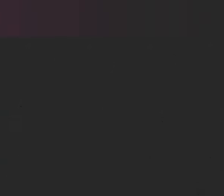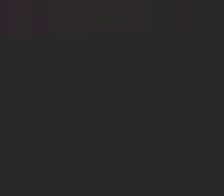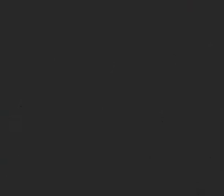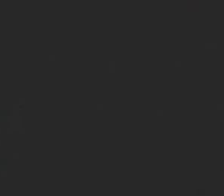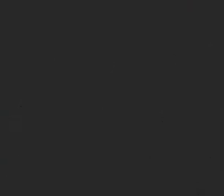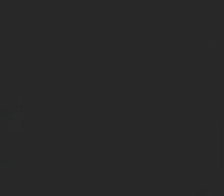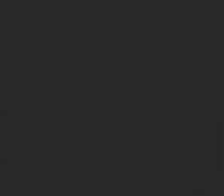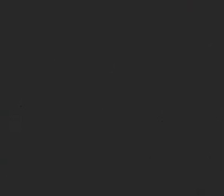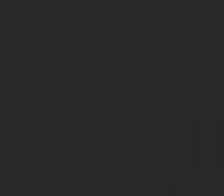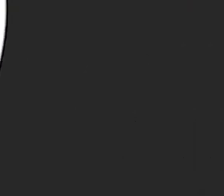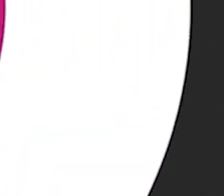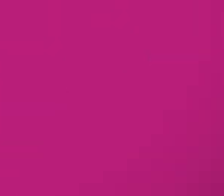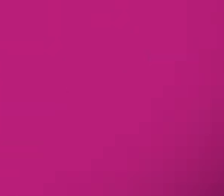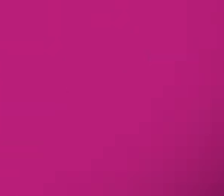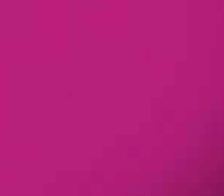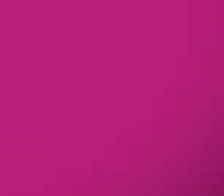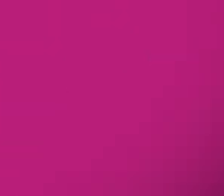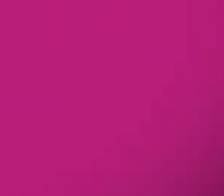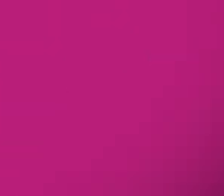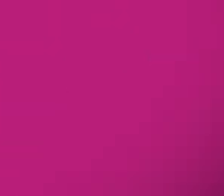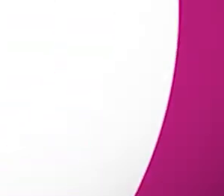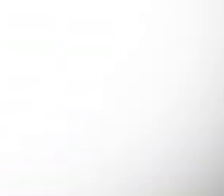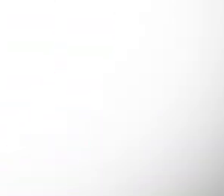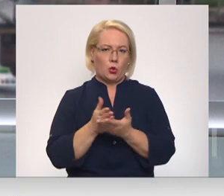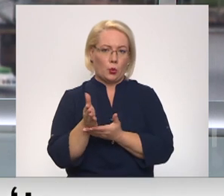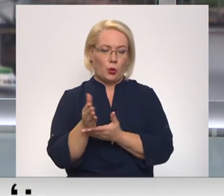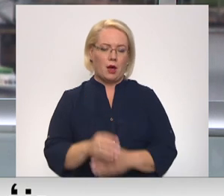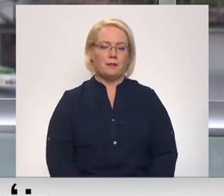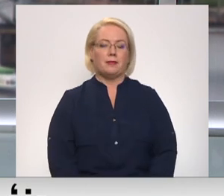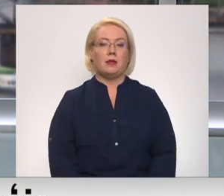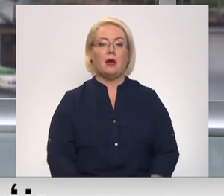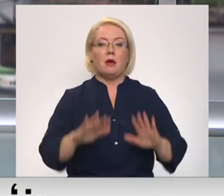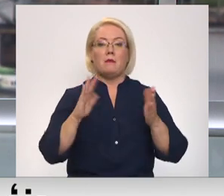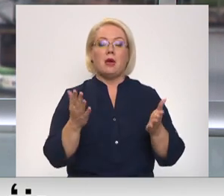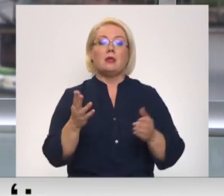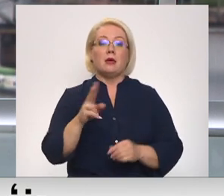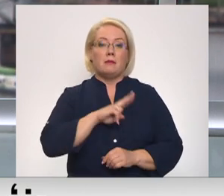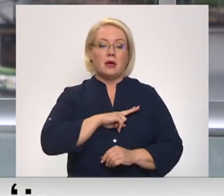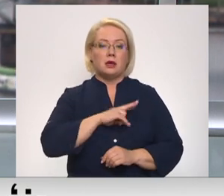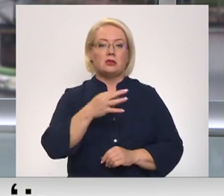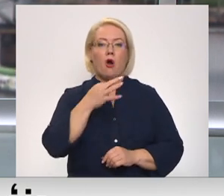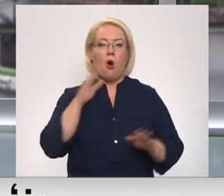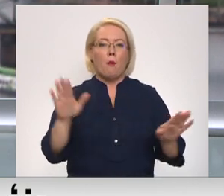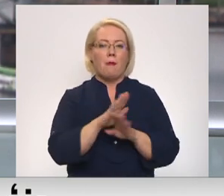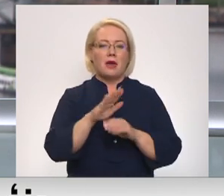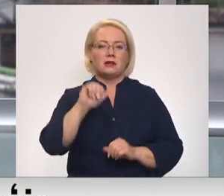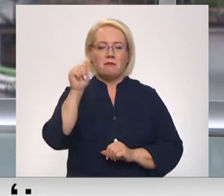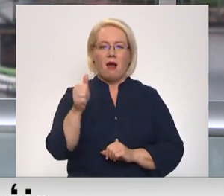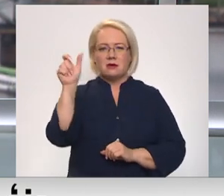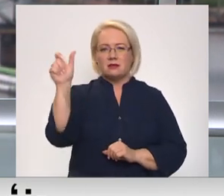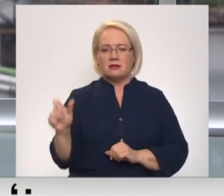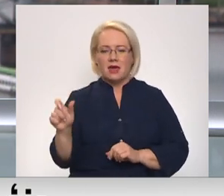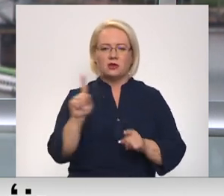Re, visi ēters ir te! Bet mūžībā devies operas mākslinieks un skanīgā